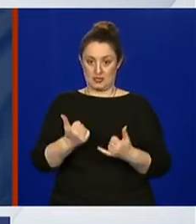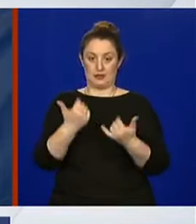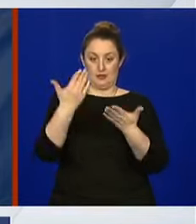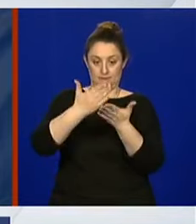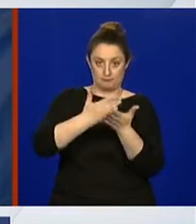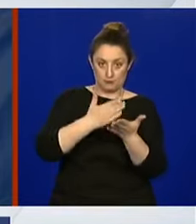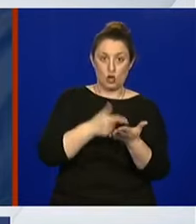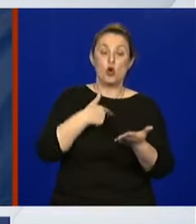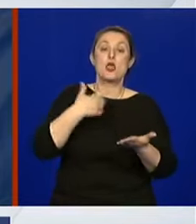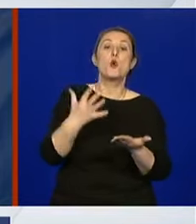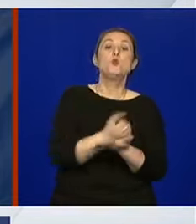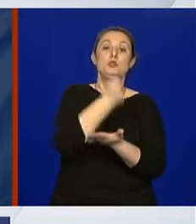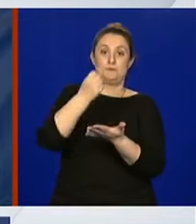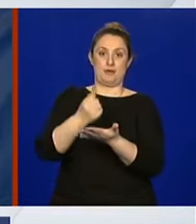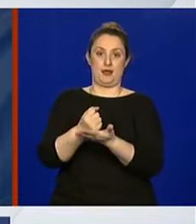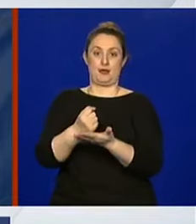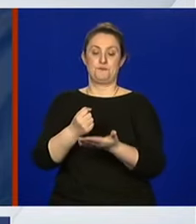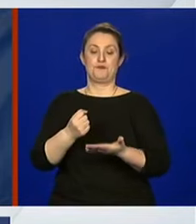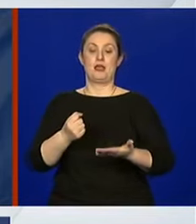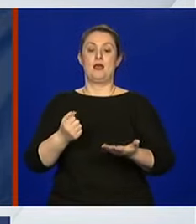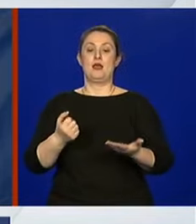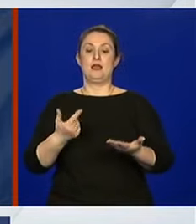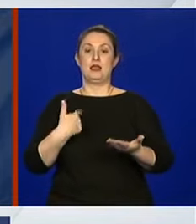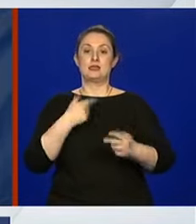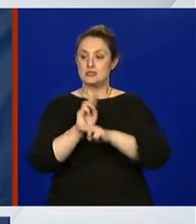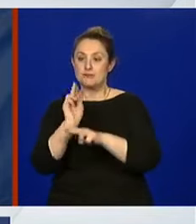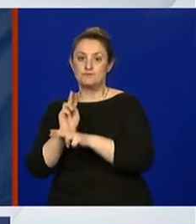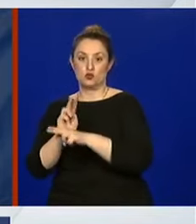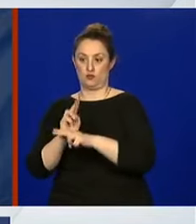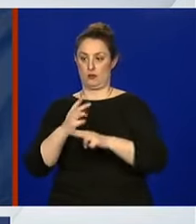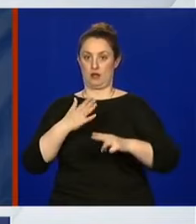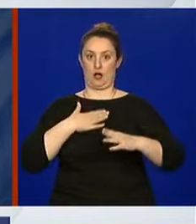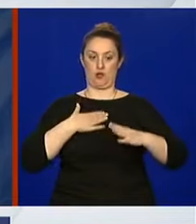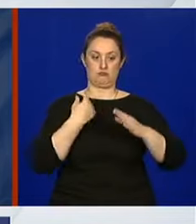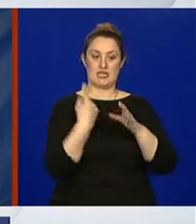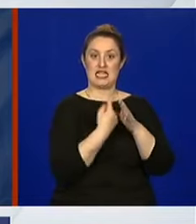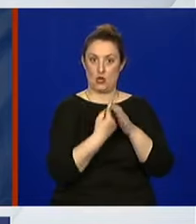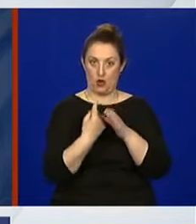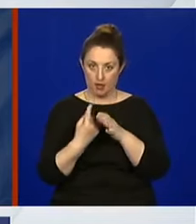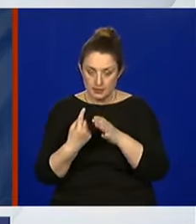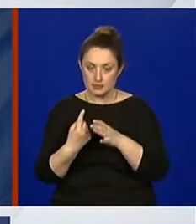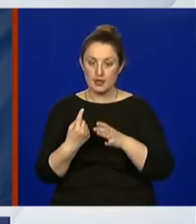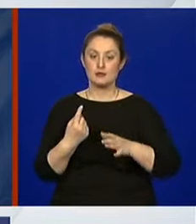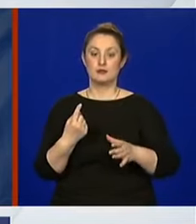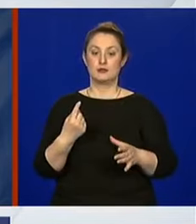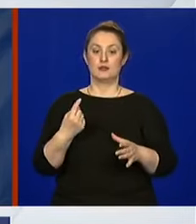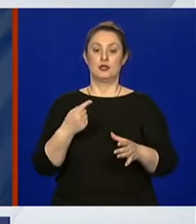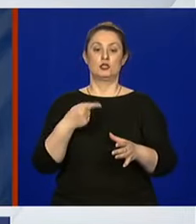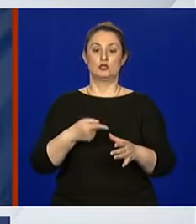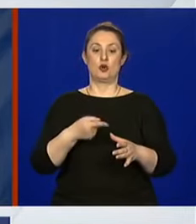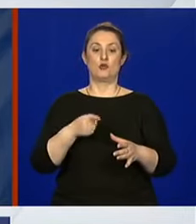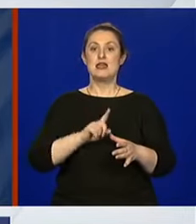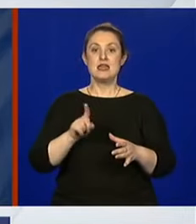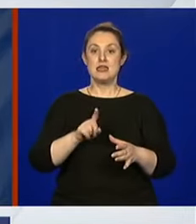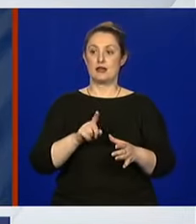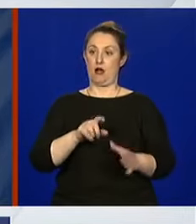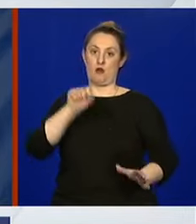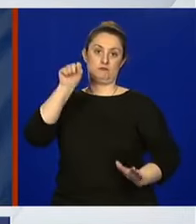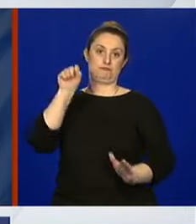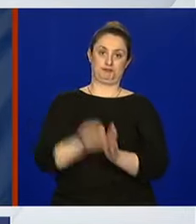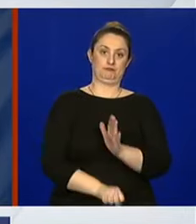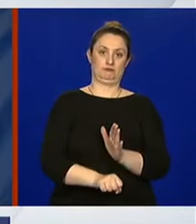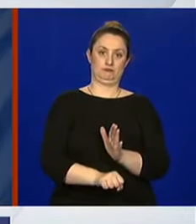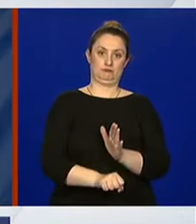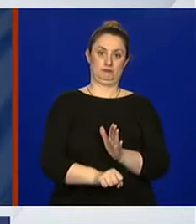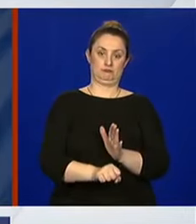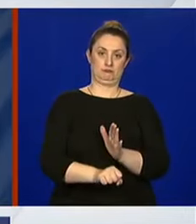pridržavanju mjera samoizolacije nije u represiji, on je u tome da se podigne